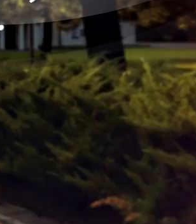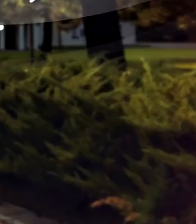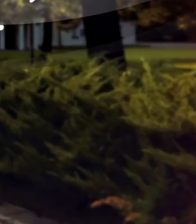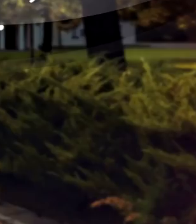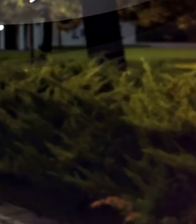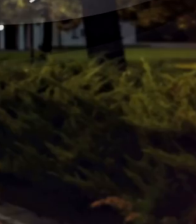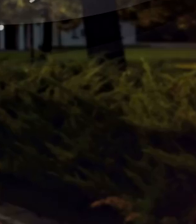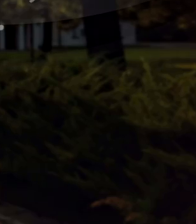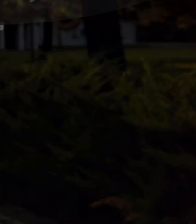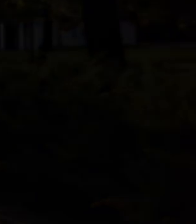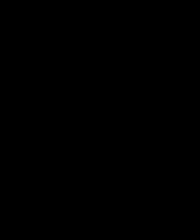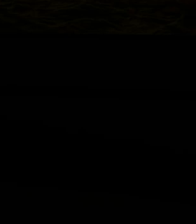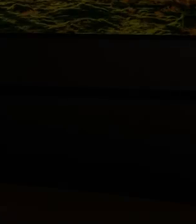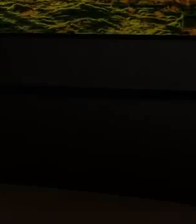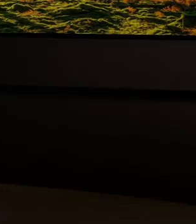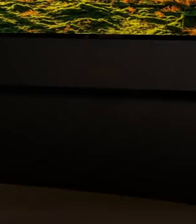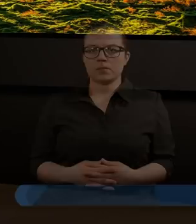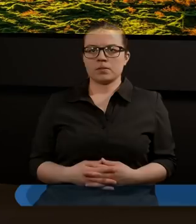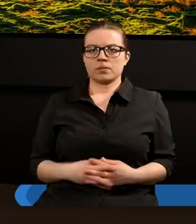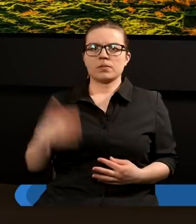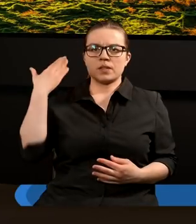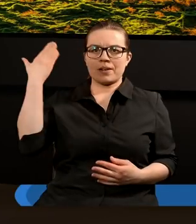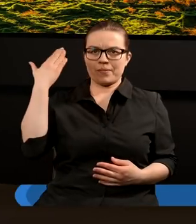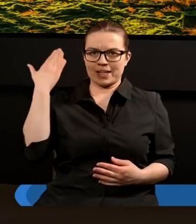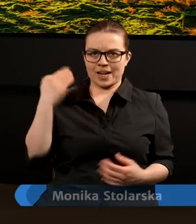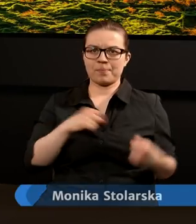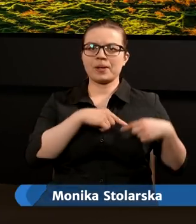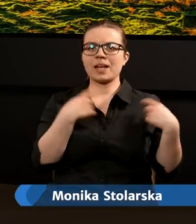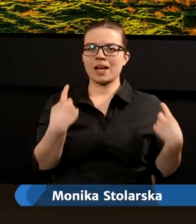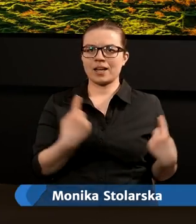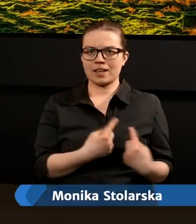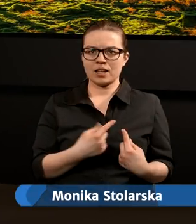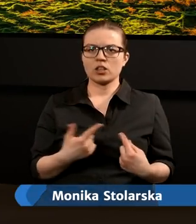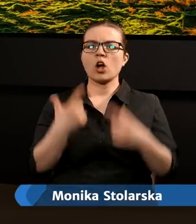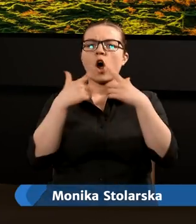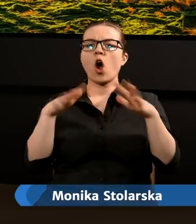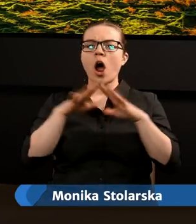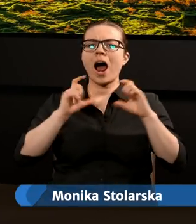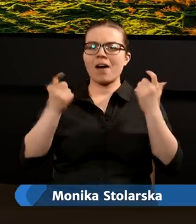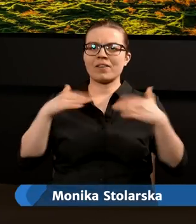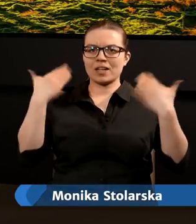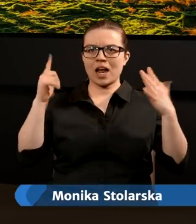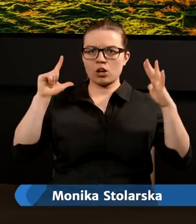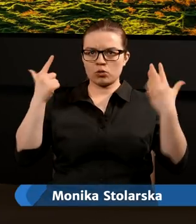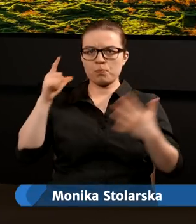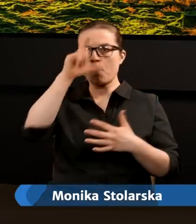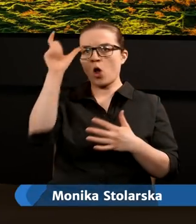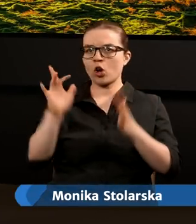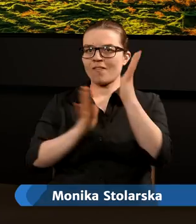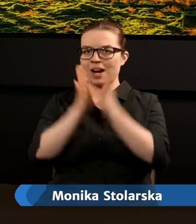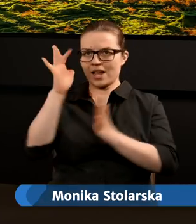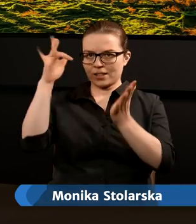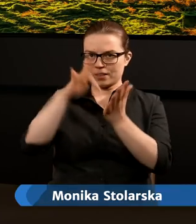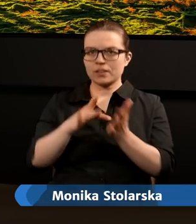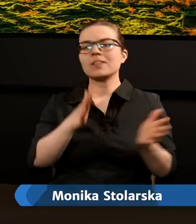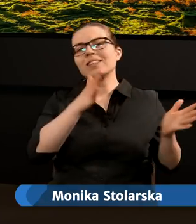Dziękujemy. Witam bardzo serdecznie w Kościele Adwentystów Dnia 7 w Podkowie Leśnej na